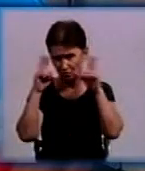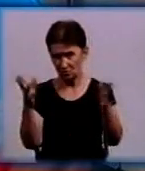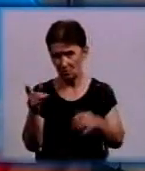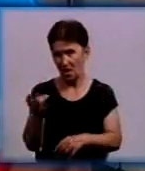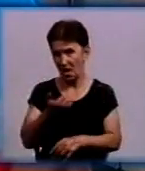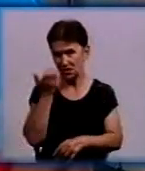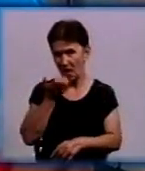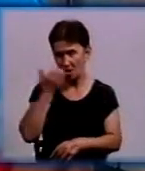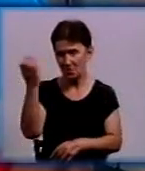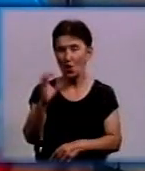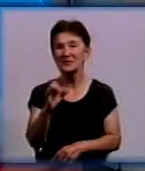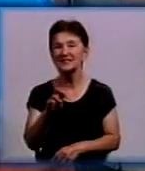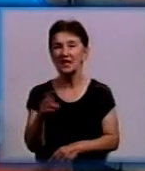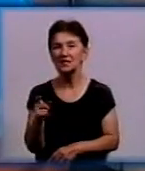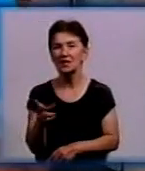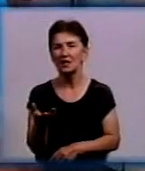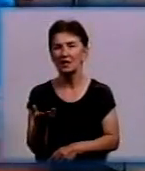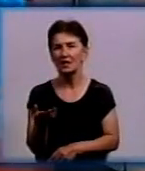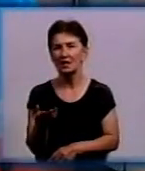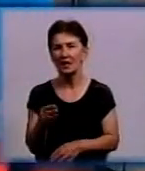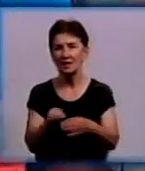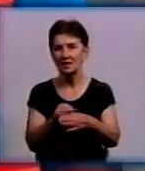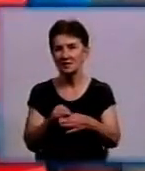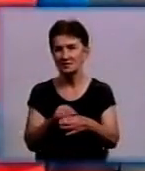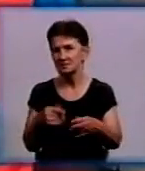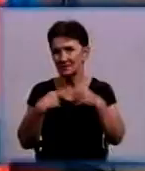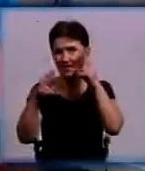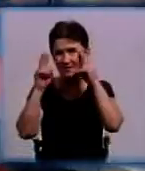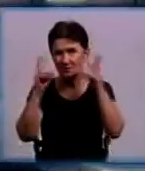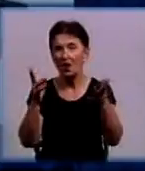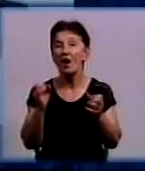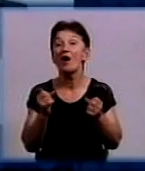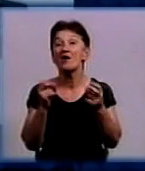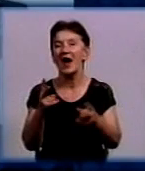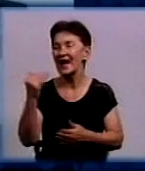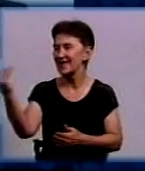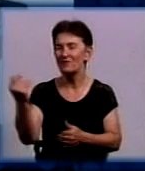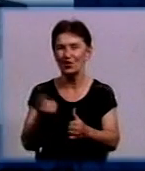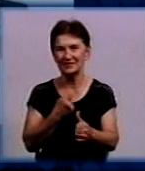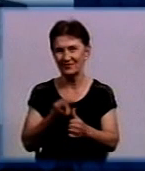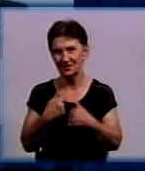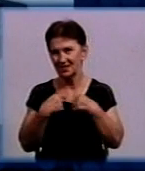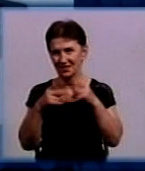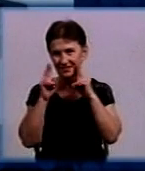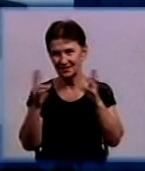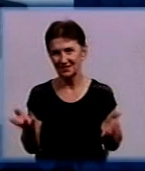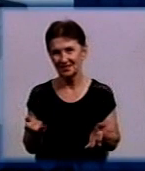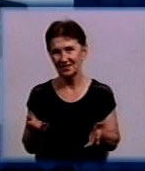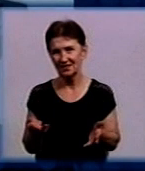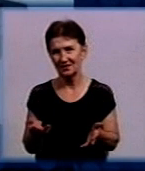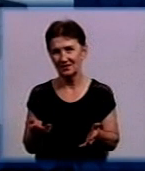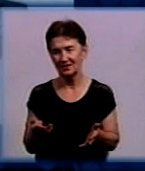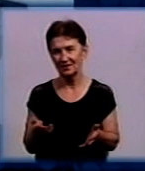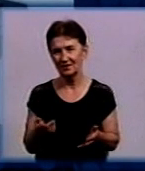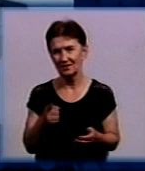Теплосіта. Ну, а ім'я людини? Ім'я? Петя. Откуди я знаю, як його зовут? От, П'яхинці ми працювали, в суботу,